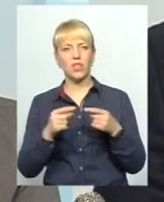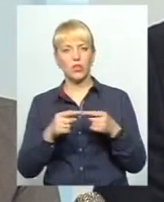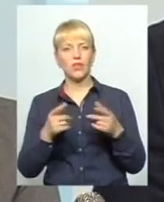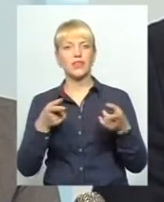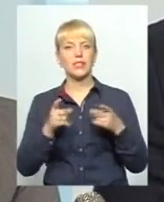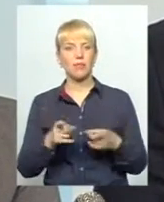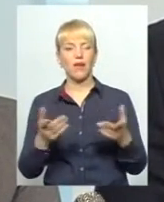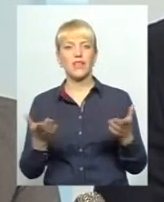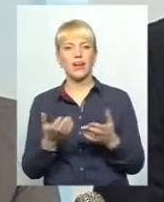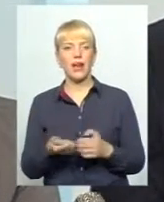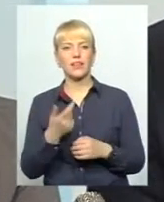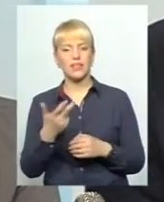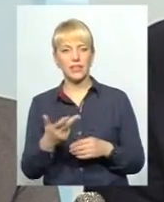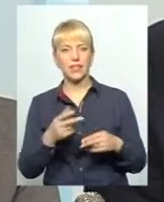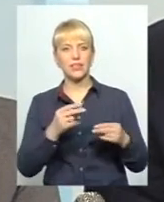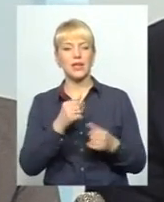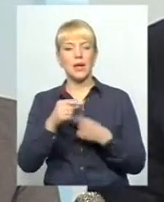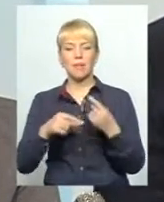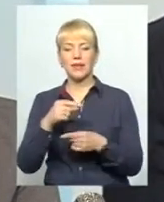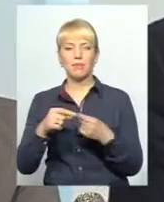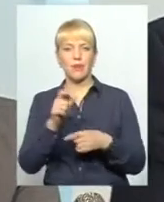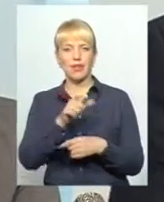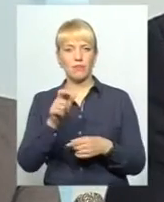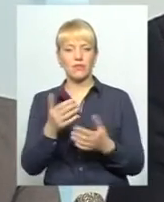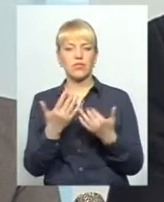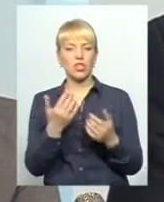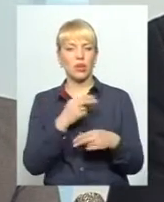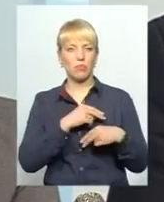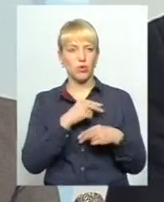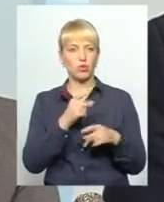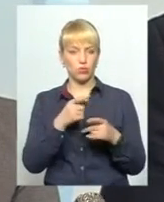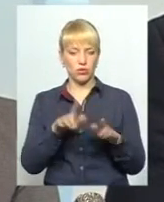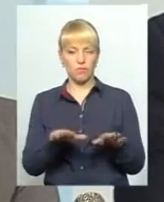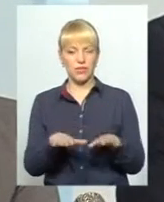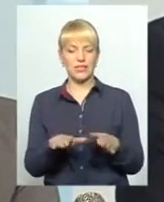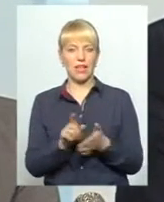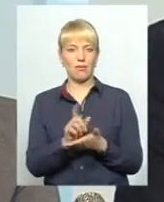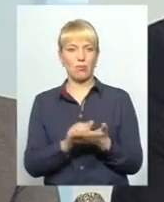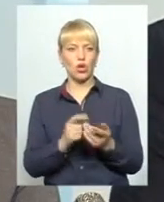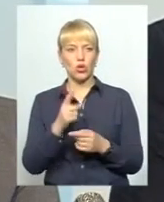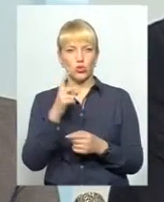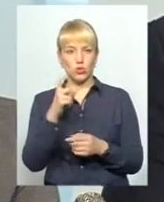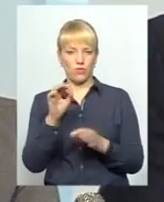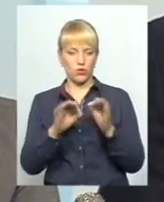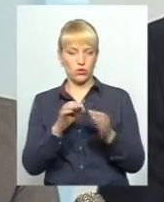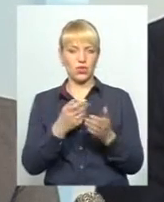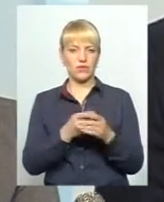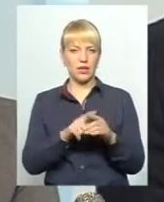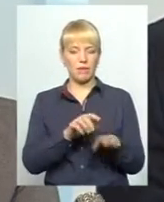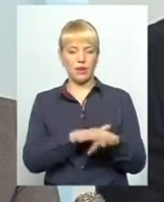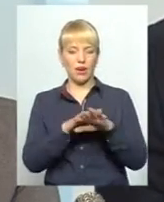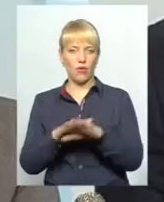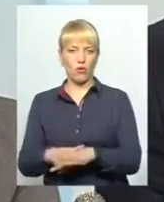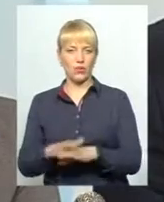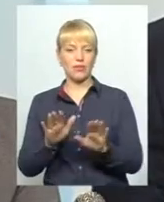підприємців, людей цього підприємця працює, тому що це ж місцеві податки. Вони 100% йдуть в місцевий бюджет. І на сьогоднішній день